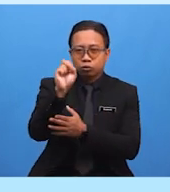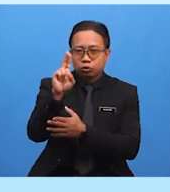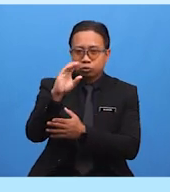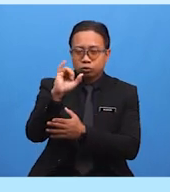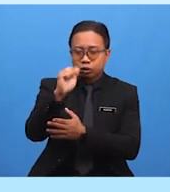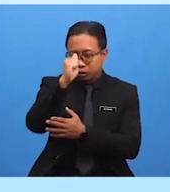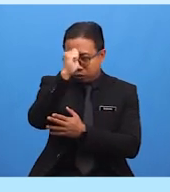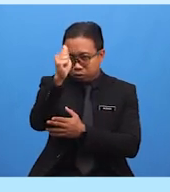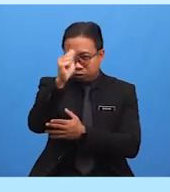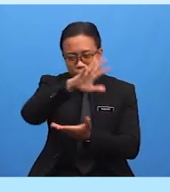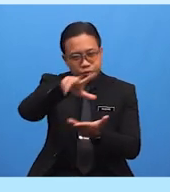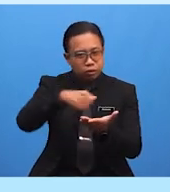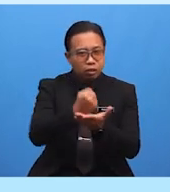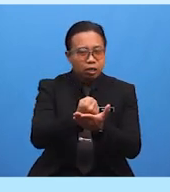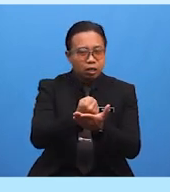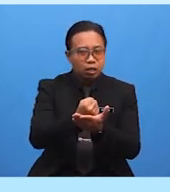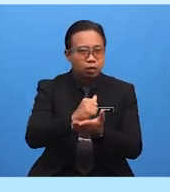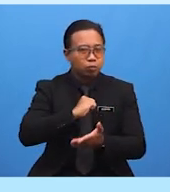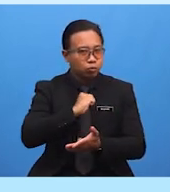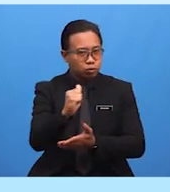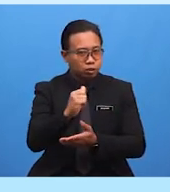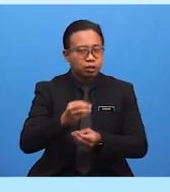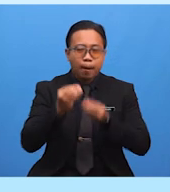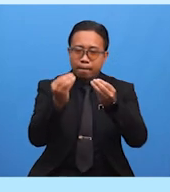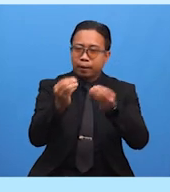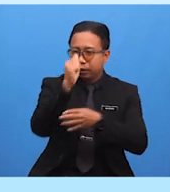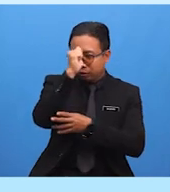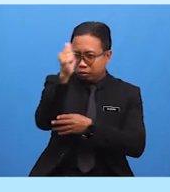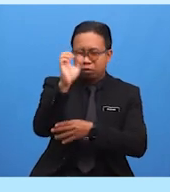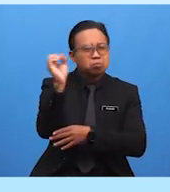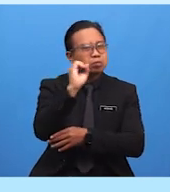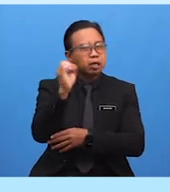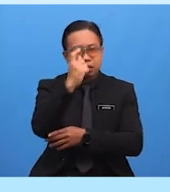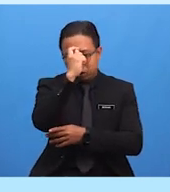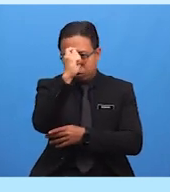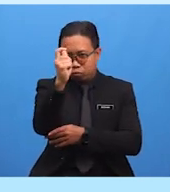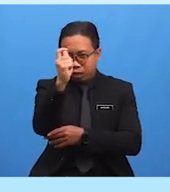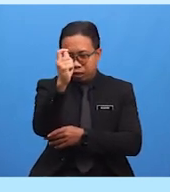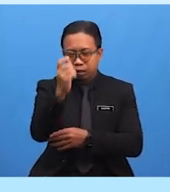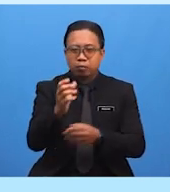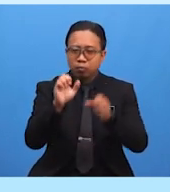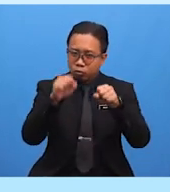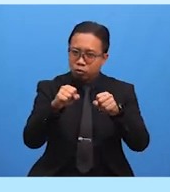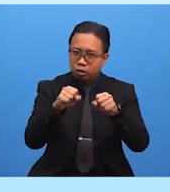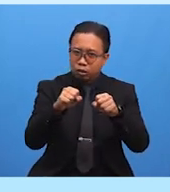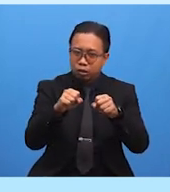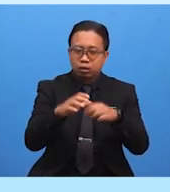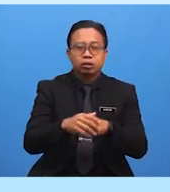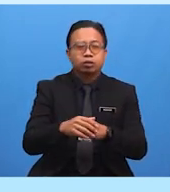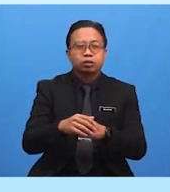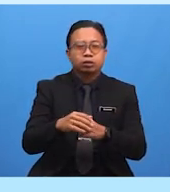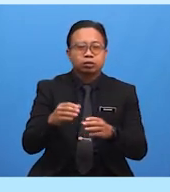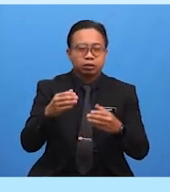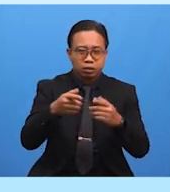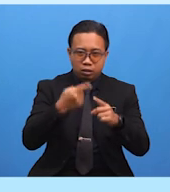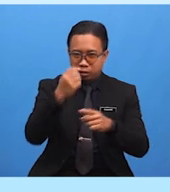puji bagi Allah Tiada Tuhan yang berhak disembah selain Allah Allah maha